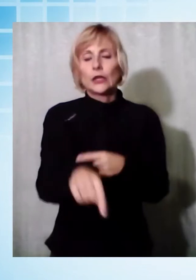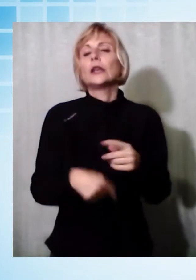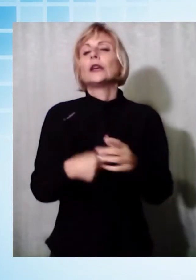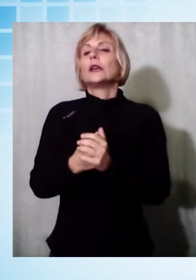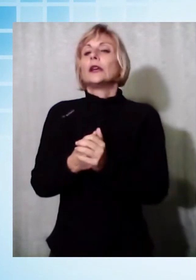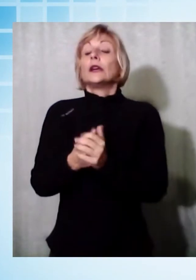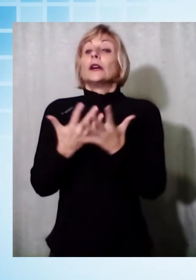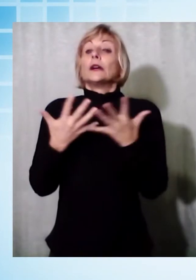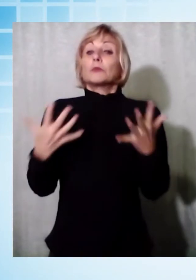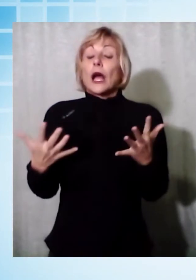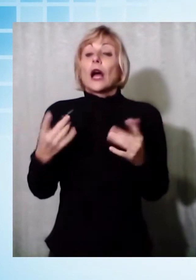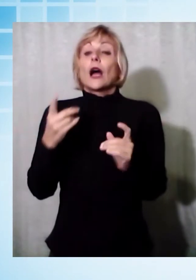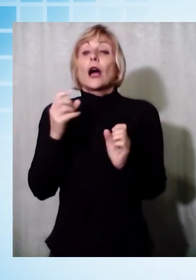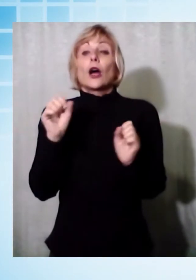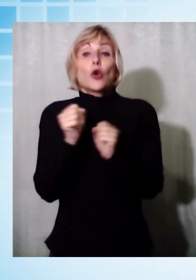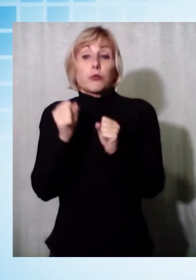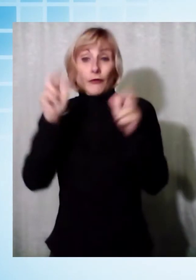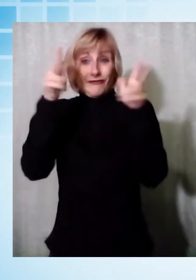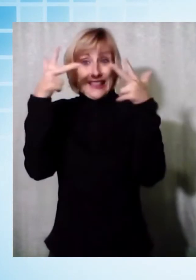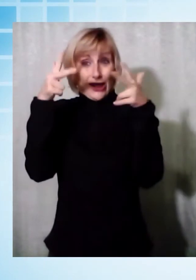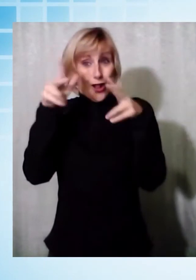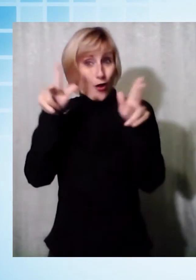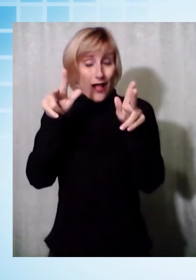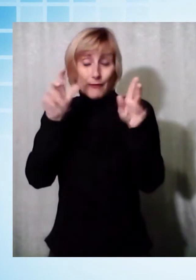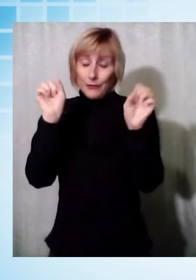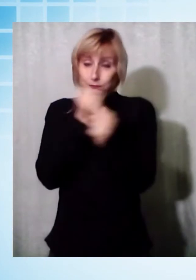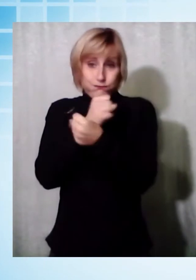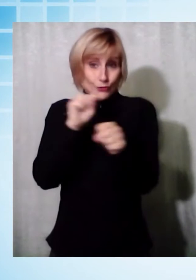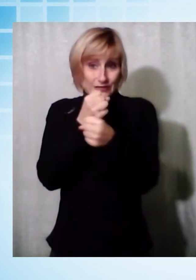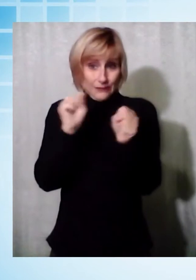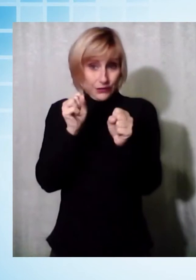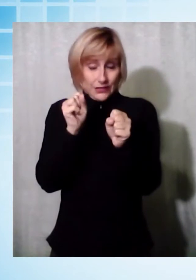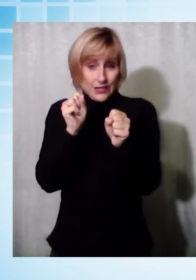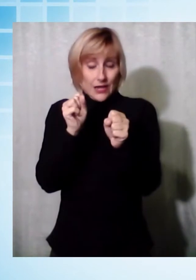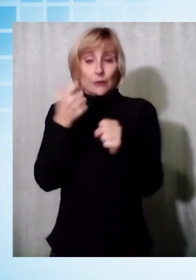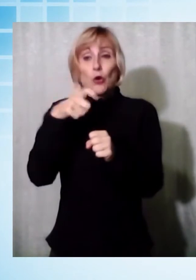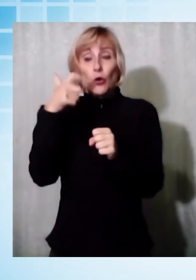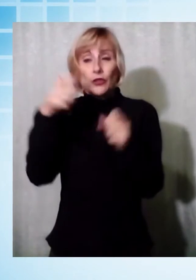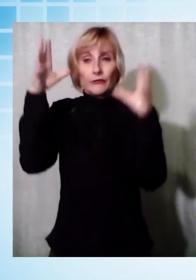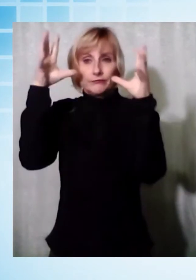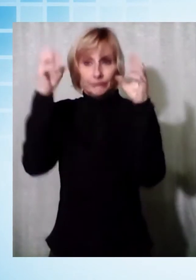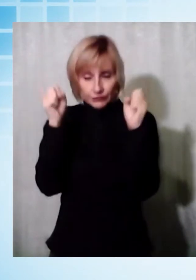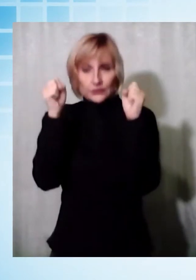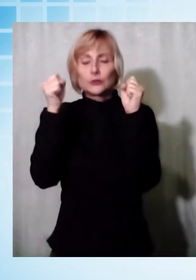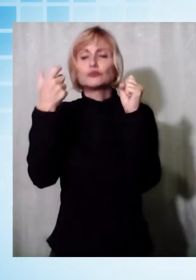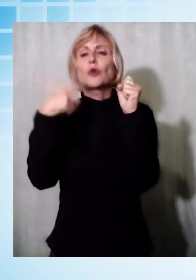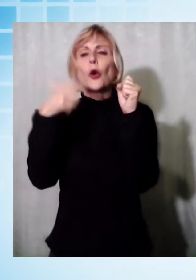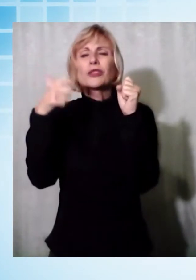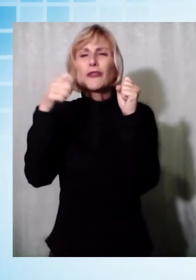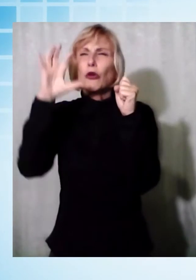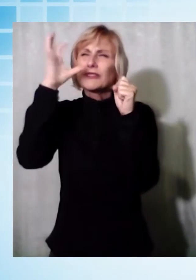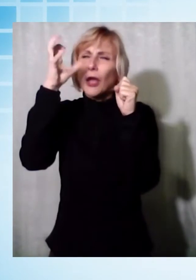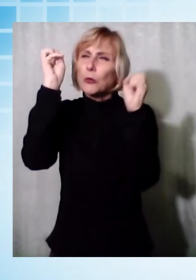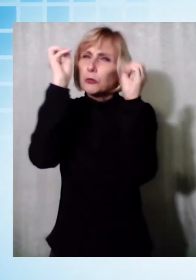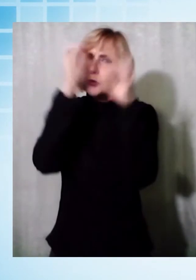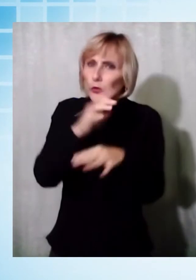potranno avvalersi però delle videocamere di videosorveglianza della concessionaria, fuori uso a causa di un blackout dovuto al maltempo e ai temporali